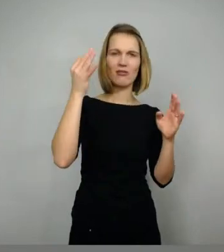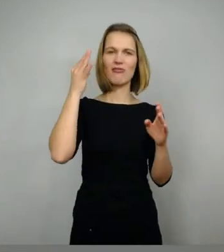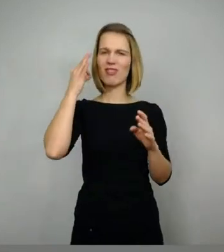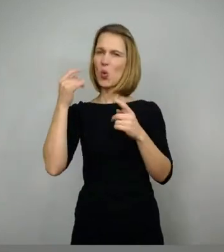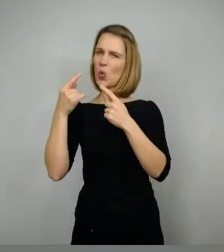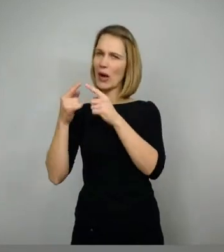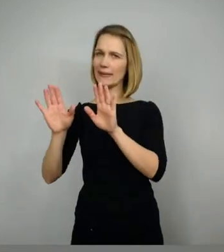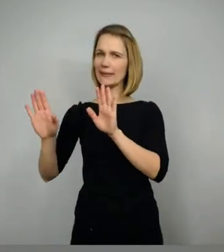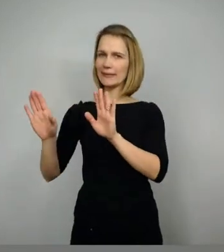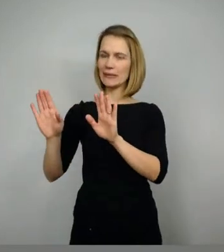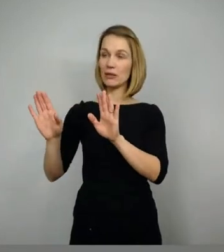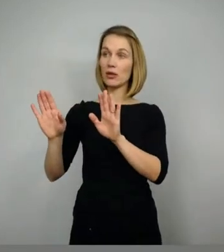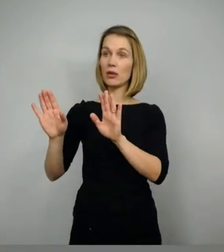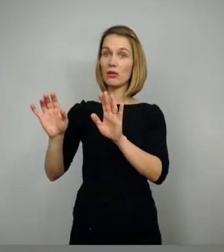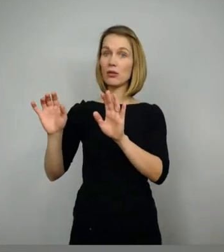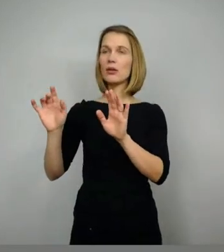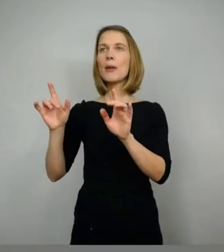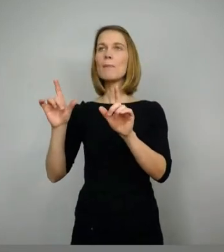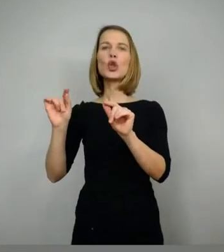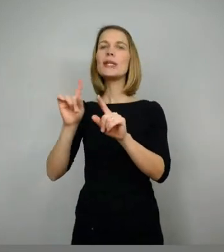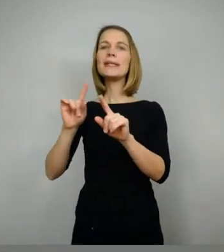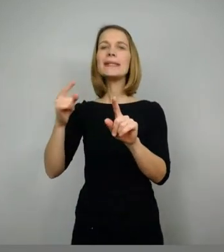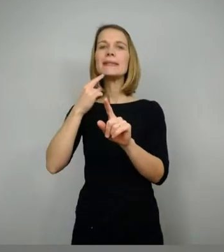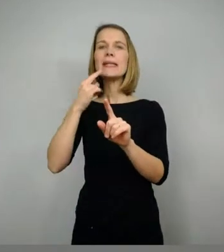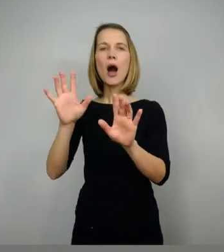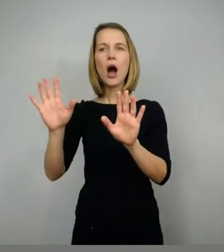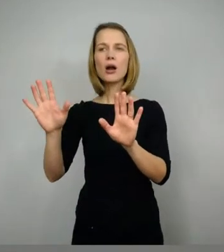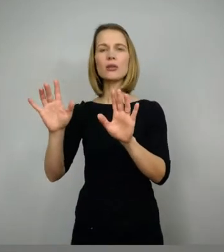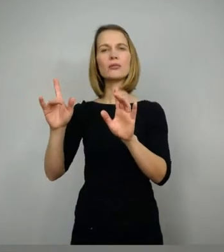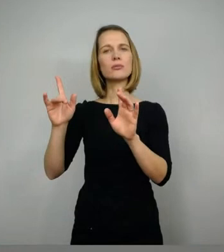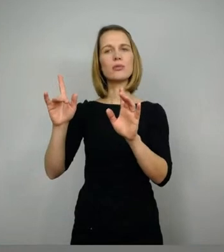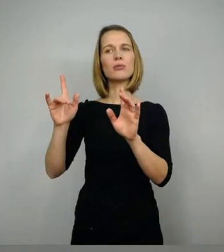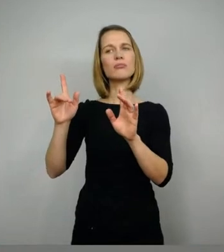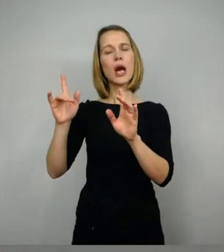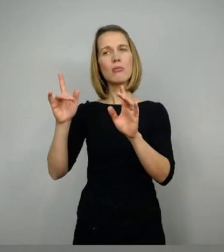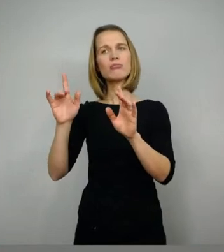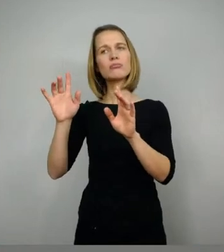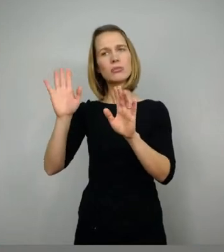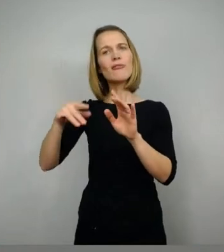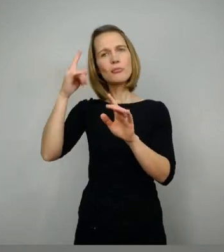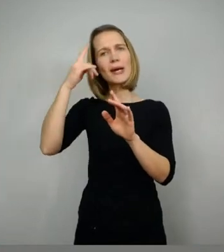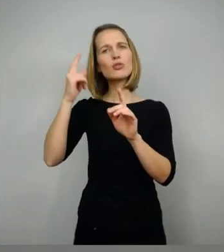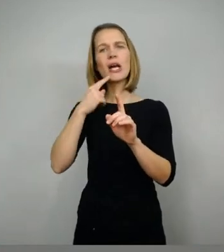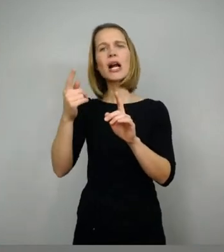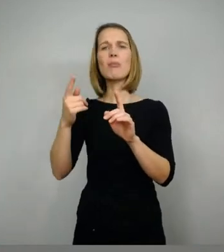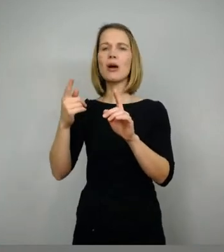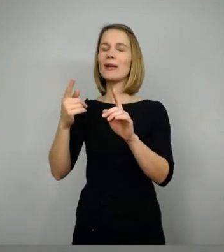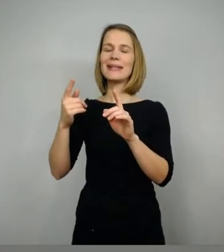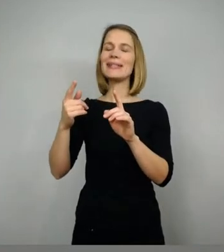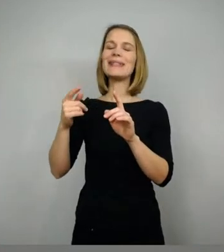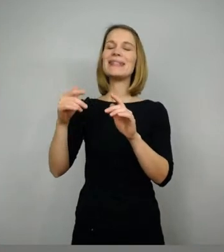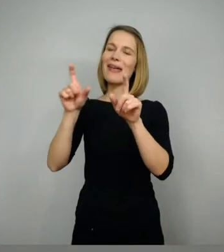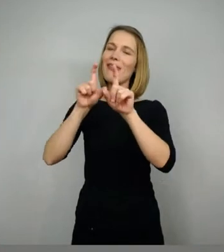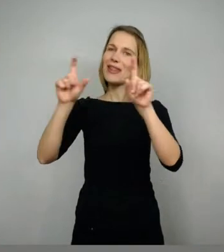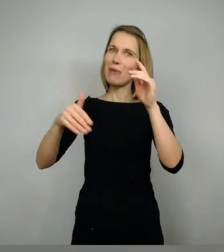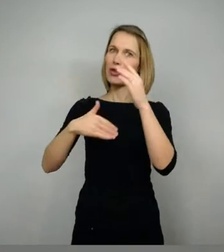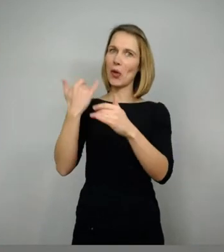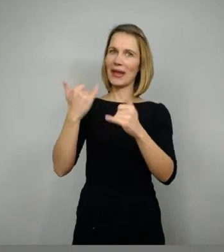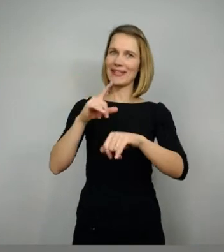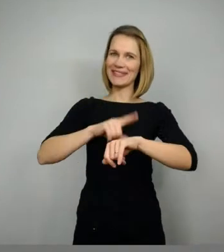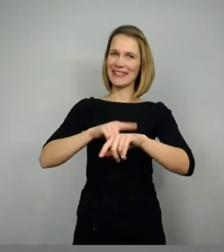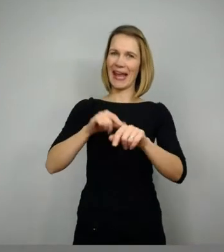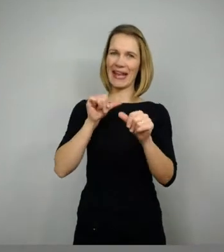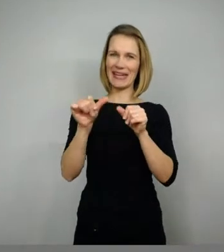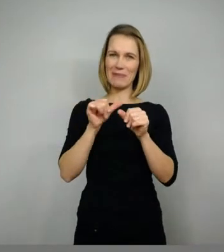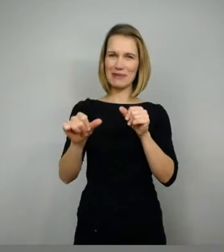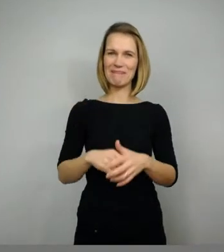sie gar nichts zu sagen haben, aber das wäre wieder ein neues Thema, über das ich sehr viel mehr sagen müsste, als uns jetzt hier die Zeit reicht. Genau,